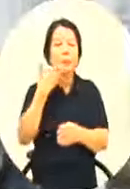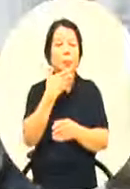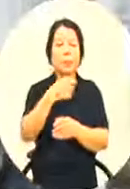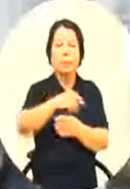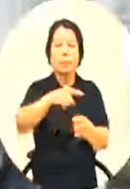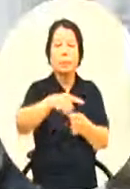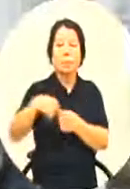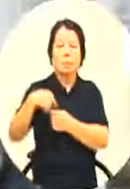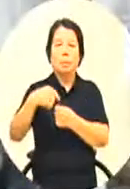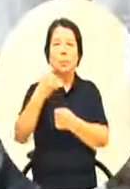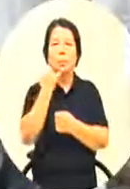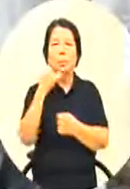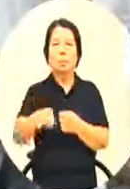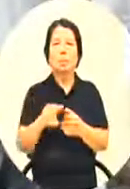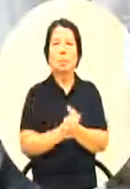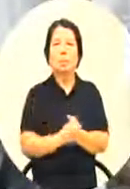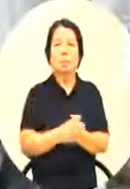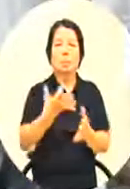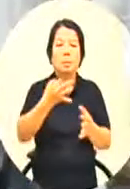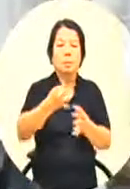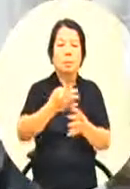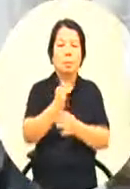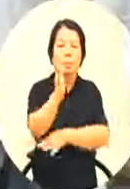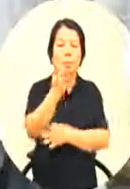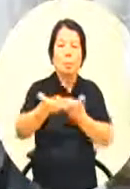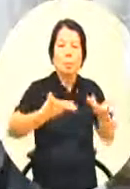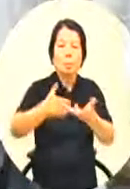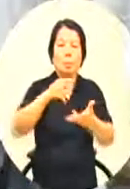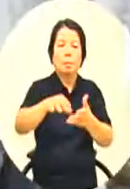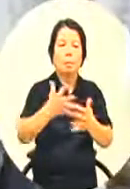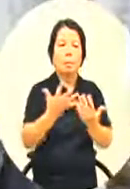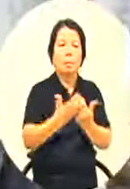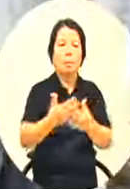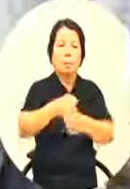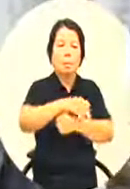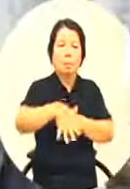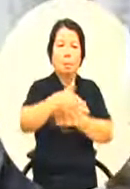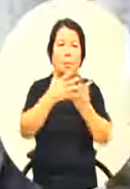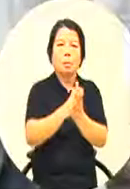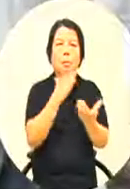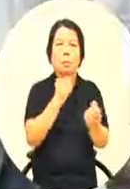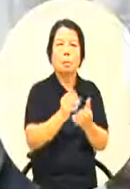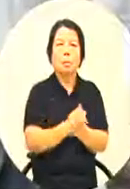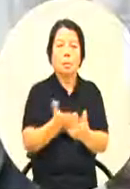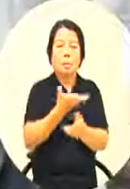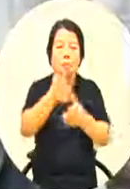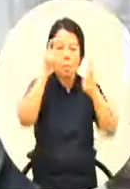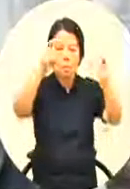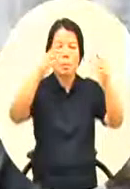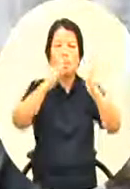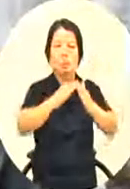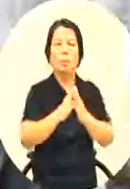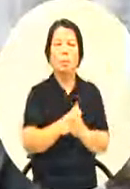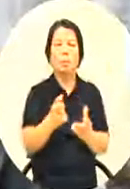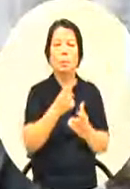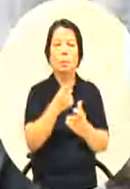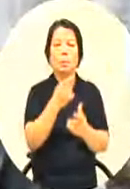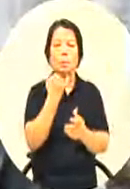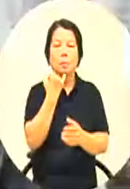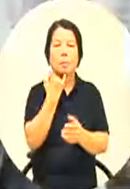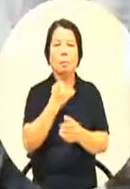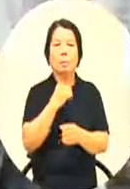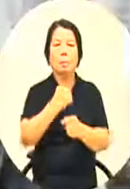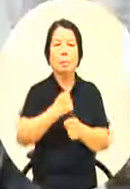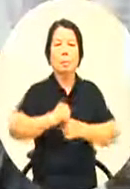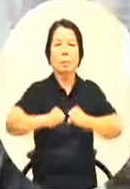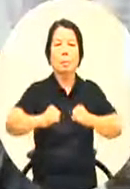讲的这些让财务的机制在高雄的所谓的艺术文化产生作用我常讲高雄本